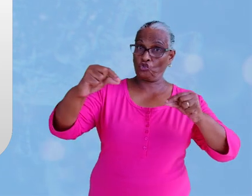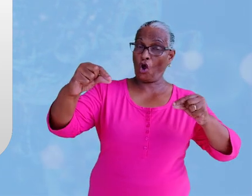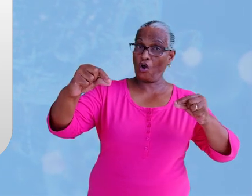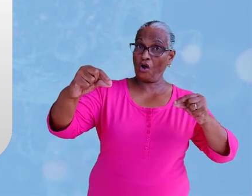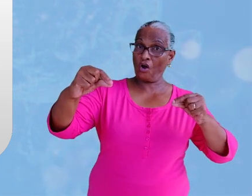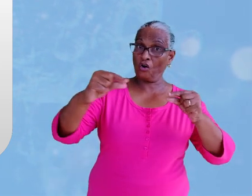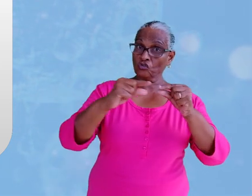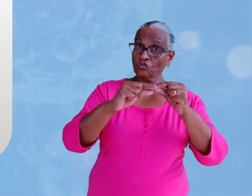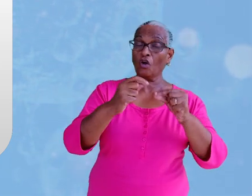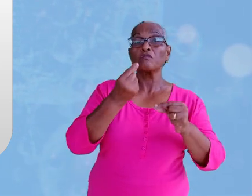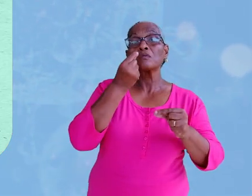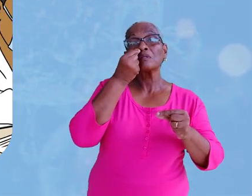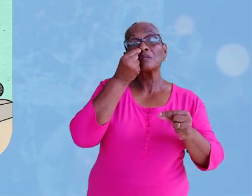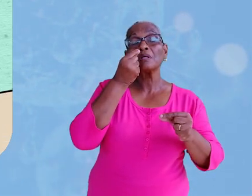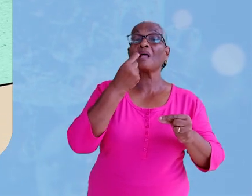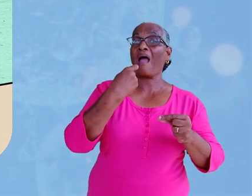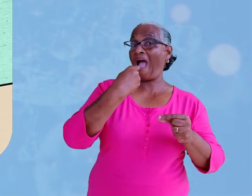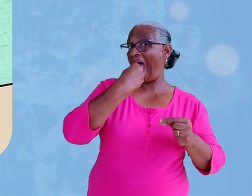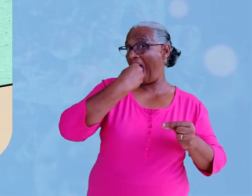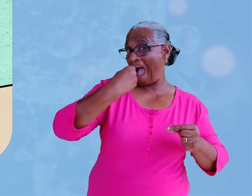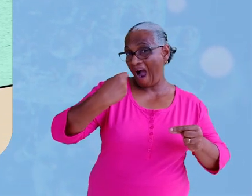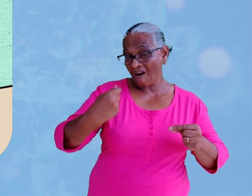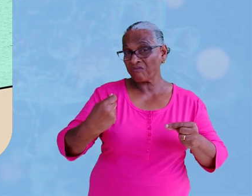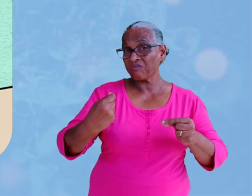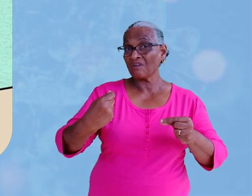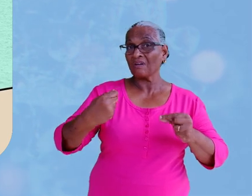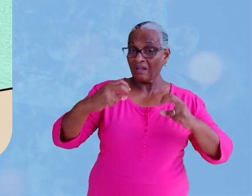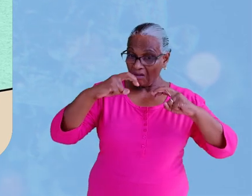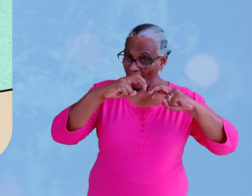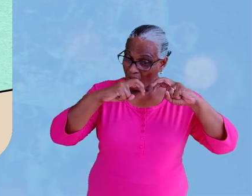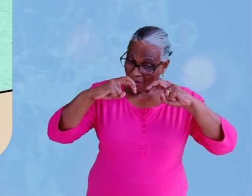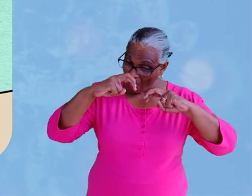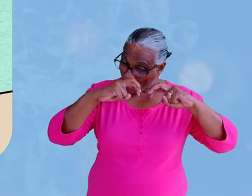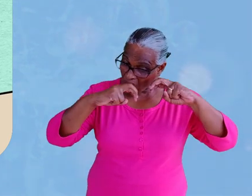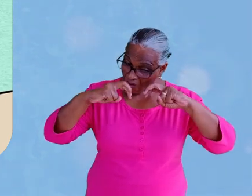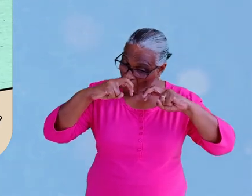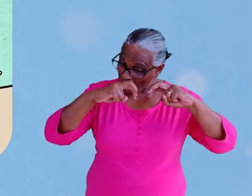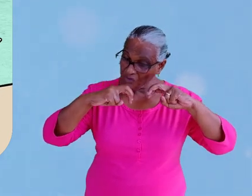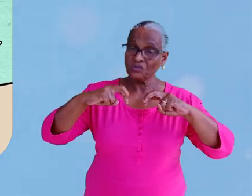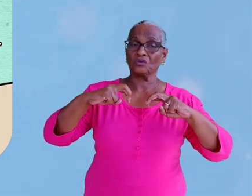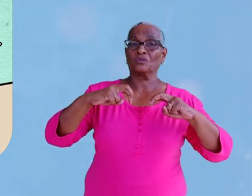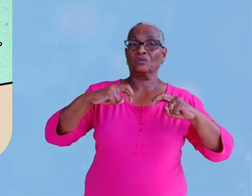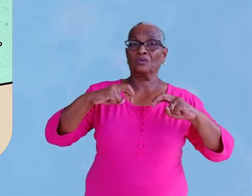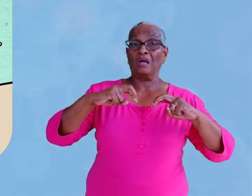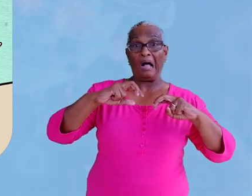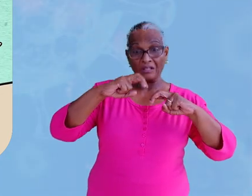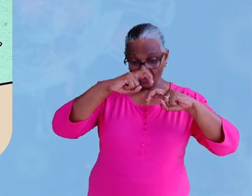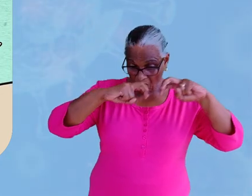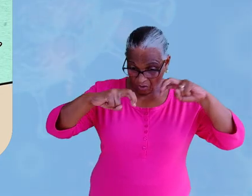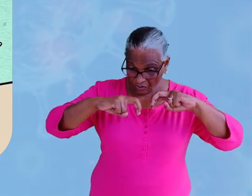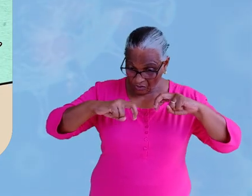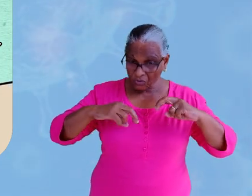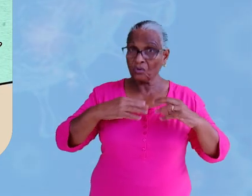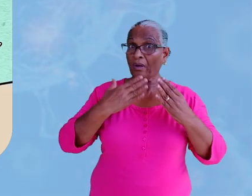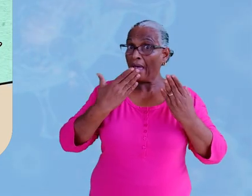een vattenstokje wat neus- en keelslijm af en laat dat onderzoeken. Als na onderzoek blijkt dat